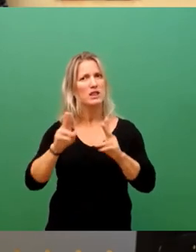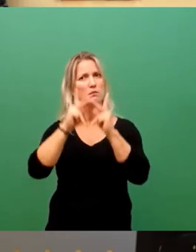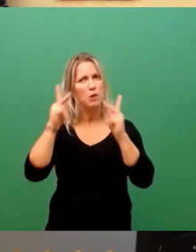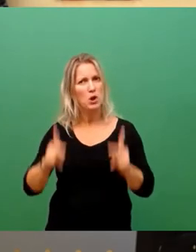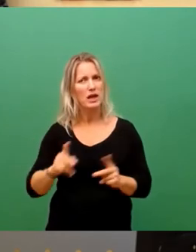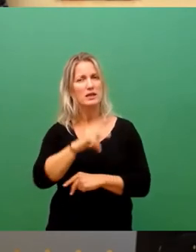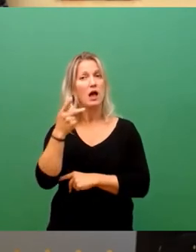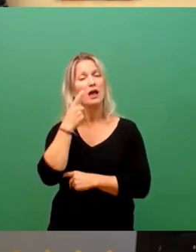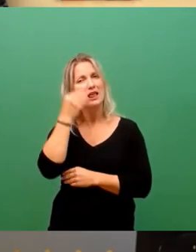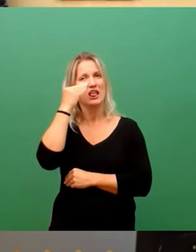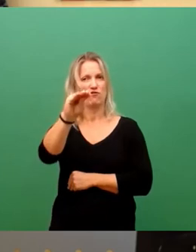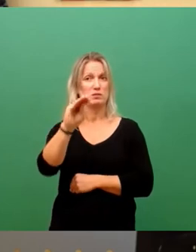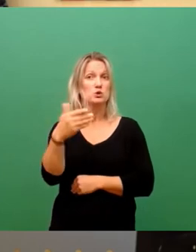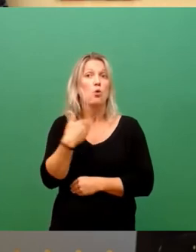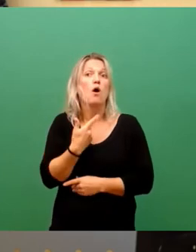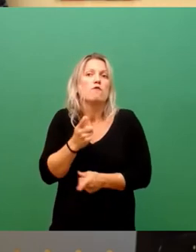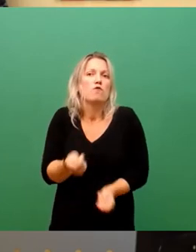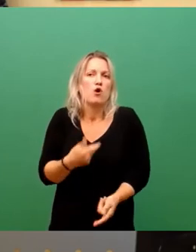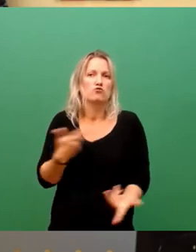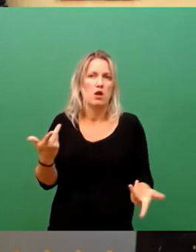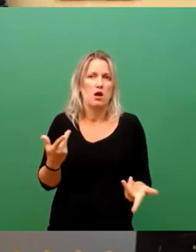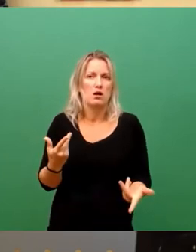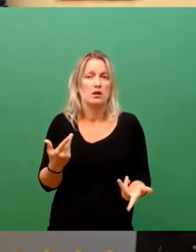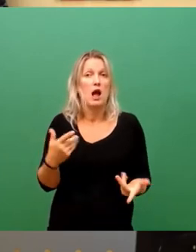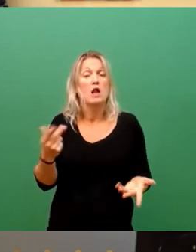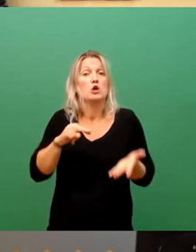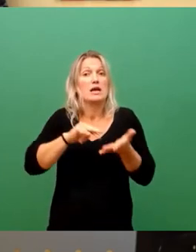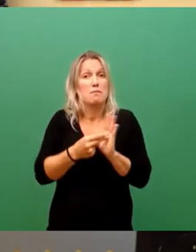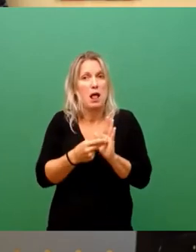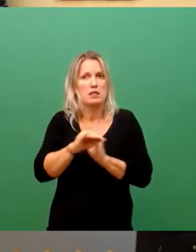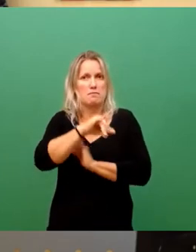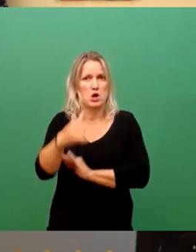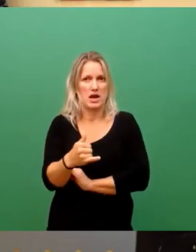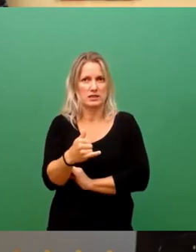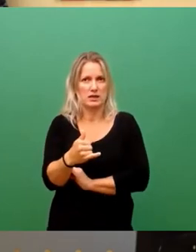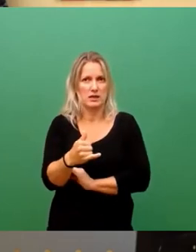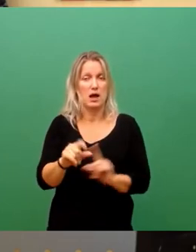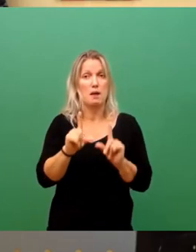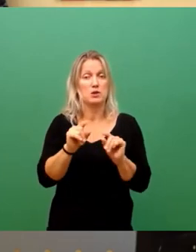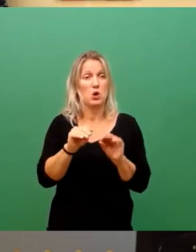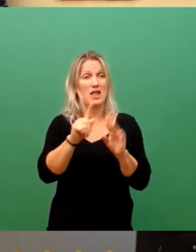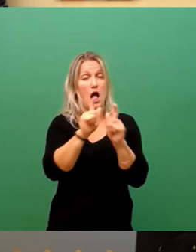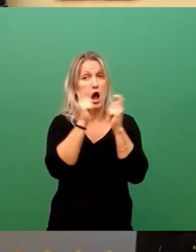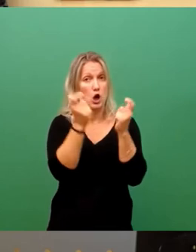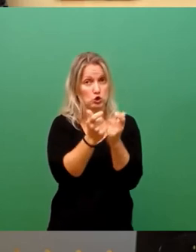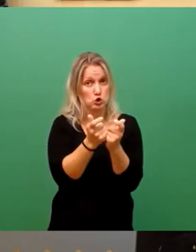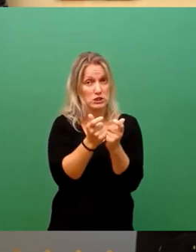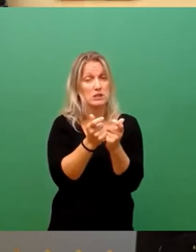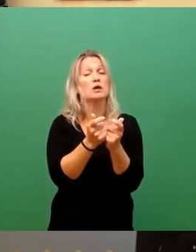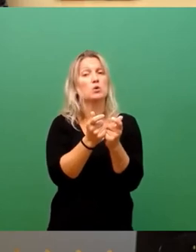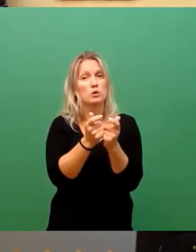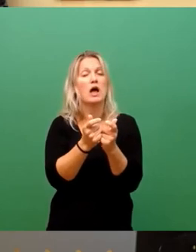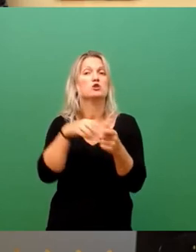wäre der Zusatz, ich vorschlage. Und dann, es geht um geplante Projekte, das heißt, dann hat der Ausschuss und dann haben die Mitglieder des Stadtrates